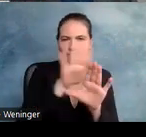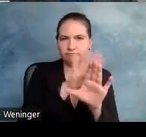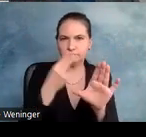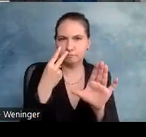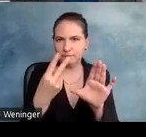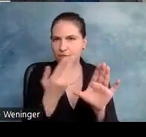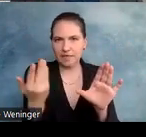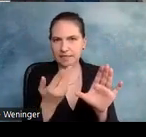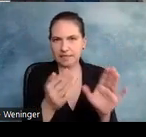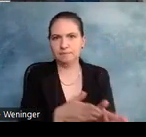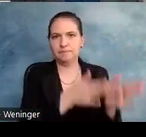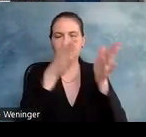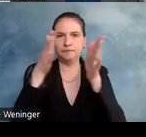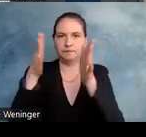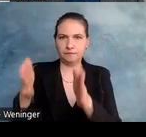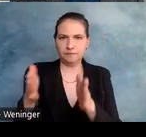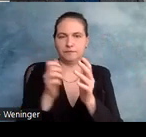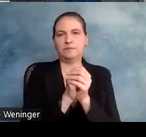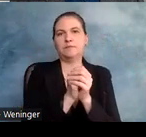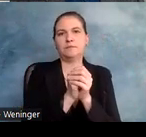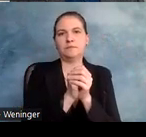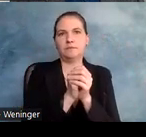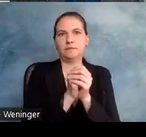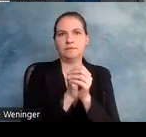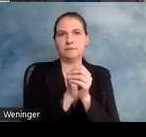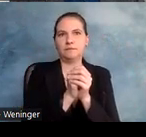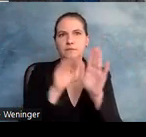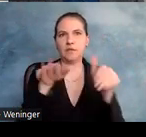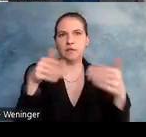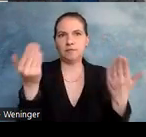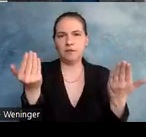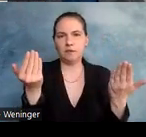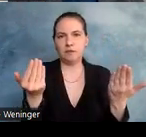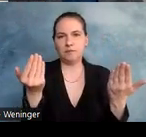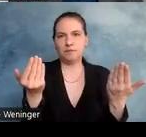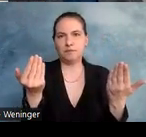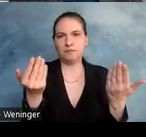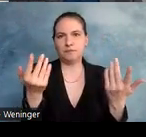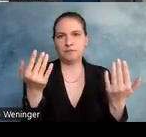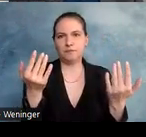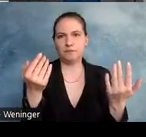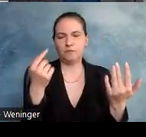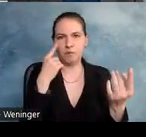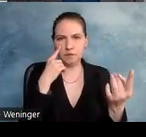Dann gibt es Dinge, die, Entschuldigung,